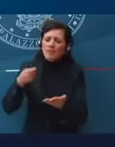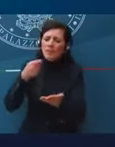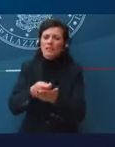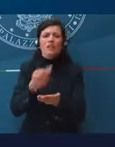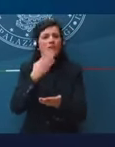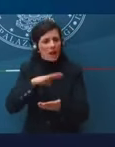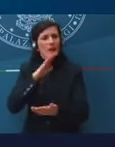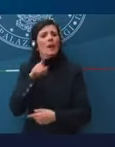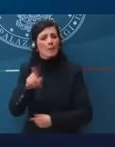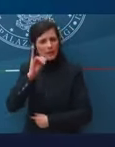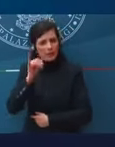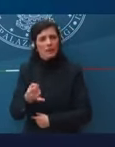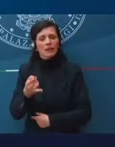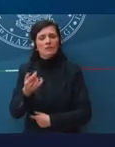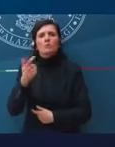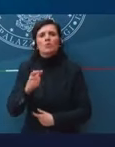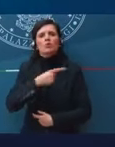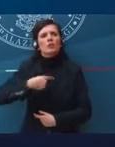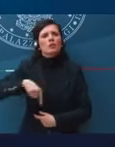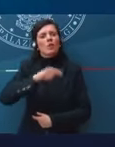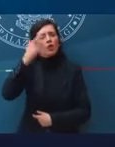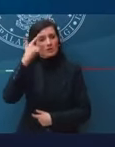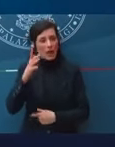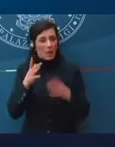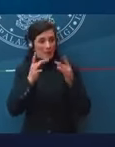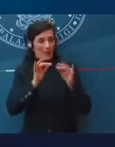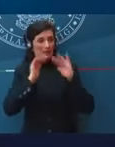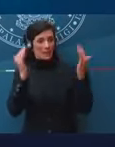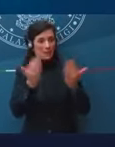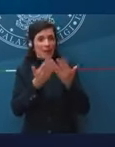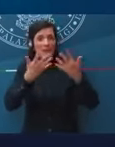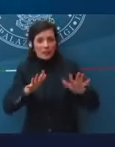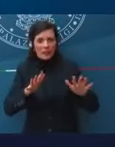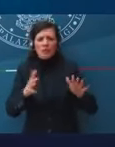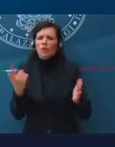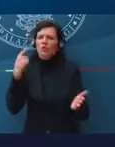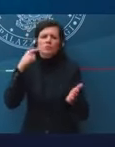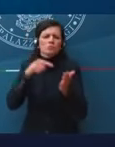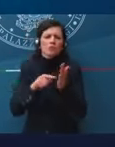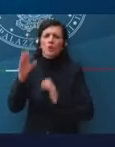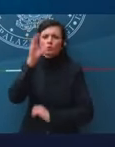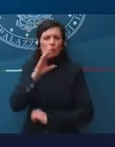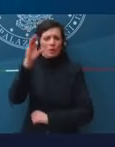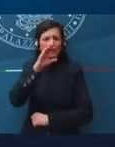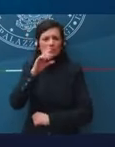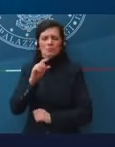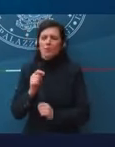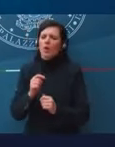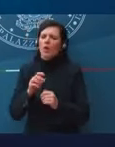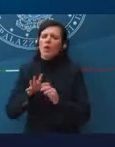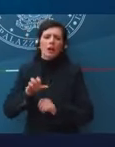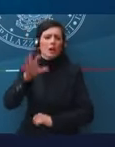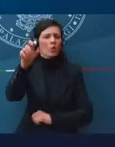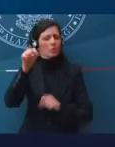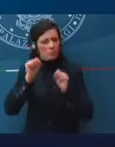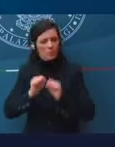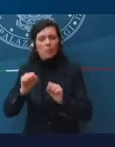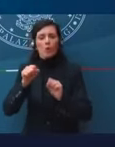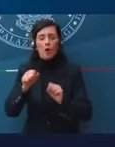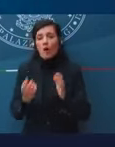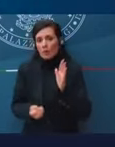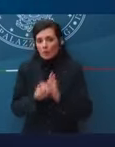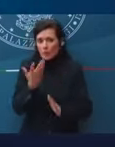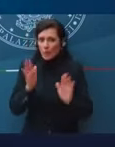per certo che come la pandemia finirà, il turismo ritornerà a, perché fortunatamente